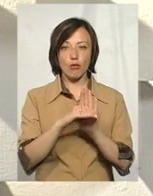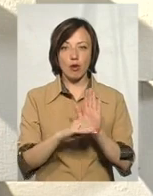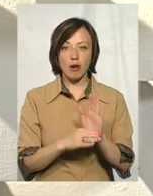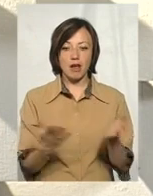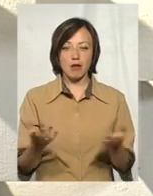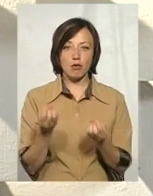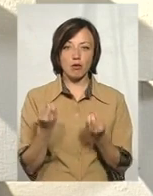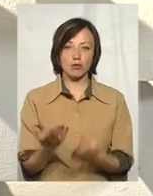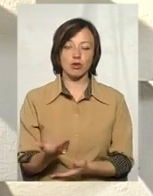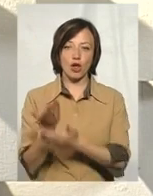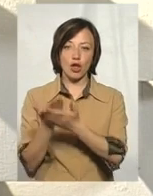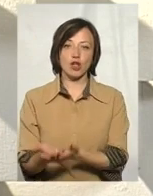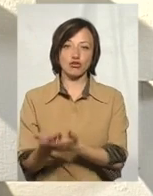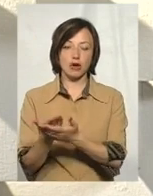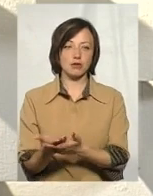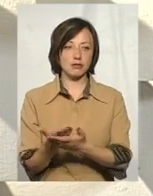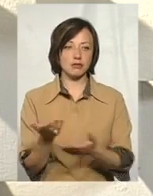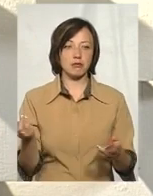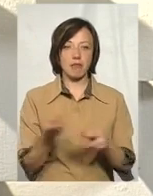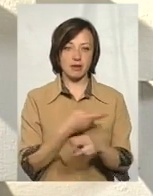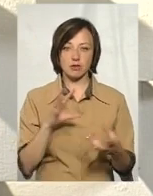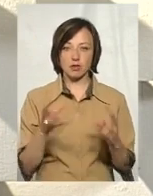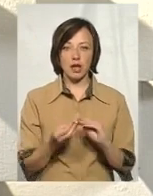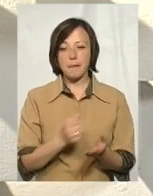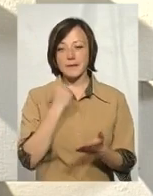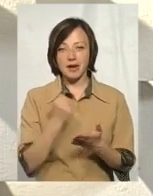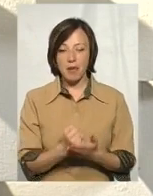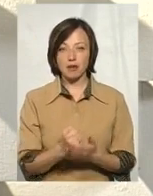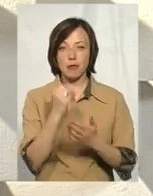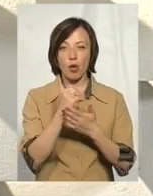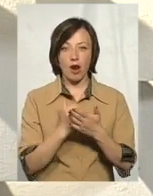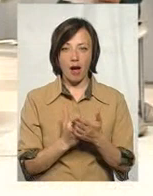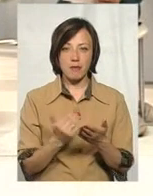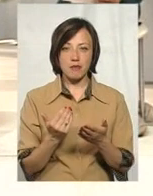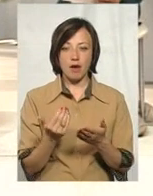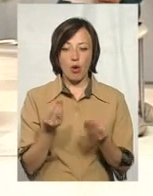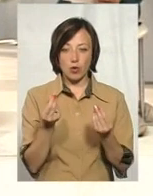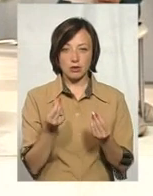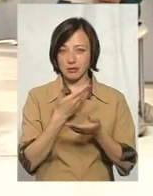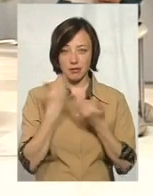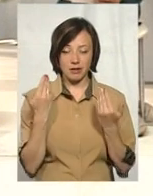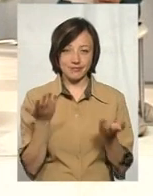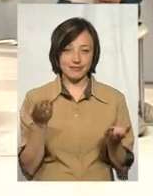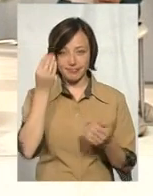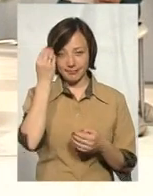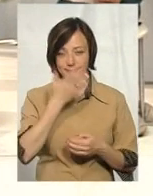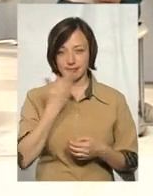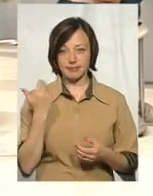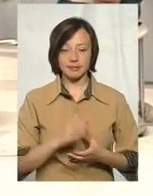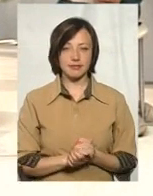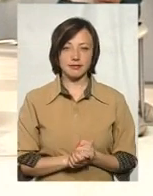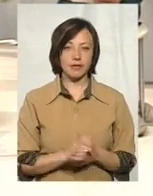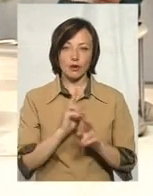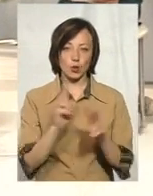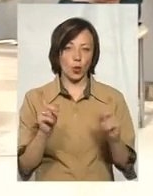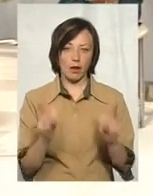мертві просто-напросто. Вони не працюють. Тому приймати чергову програму, на яку немає коштів, звичайно, ніхто не